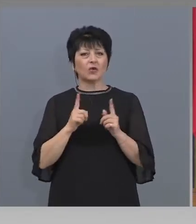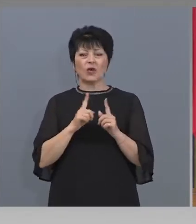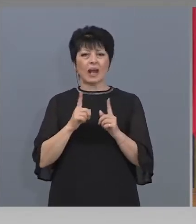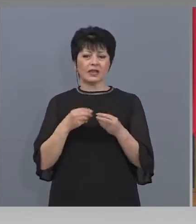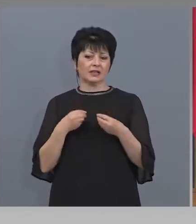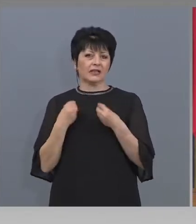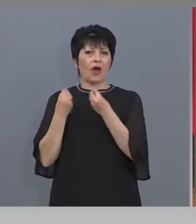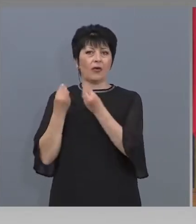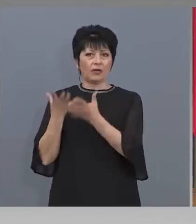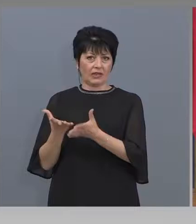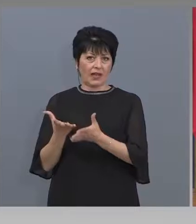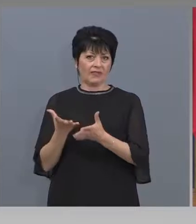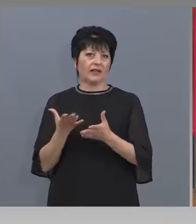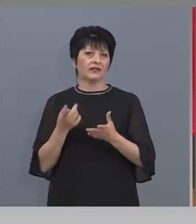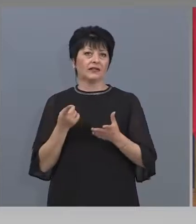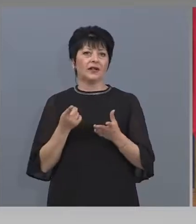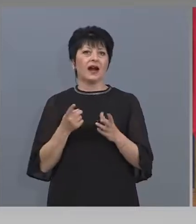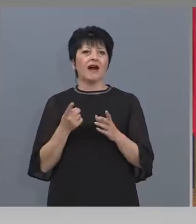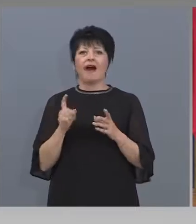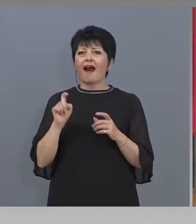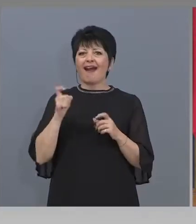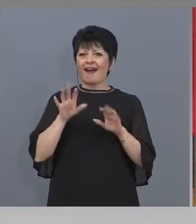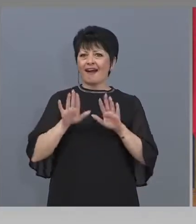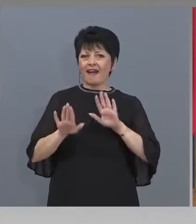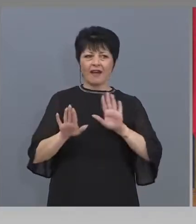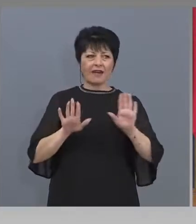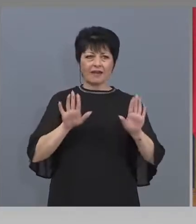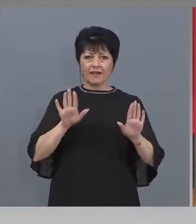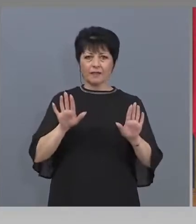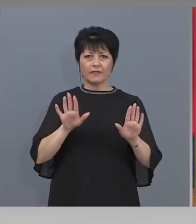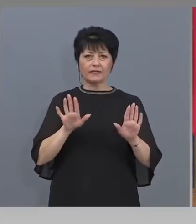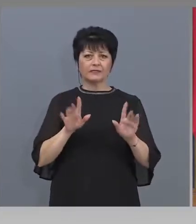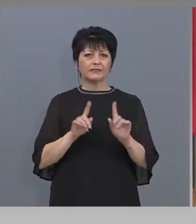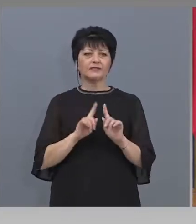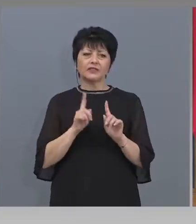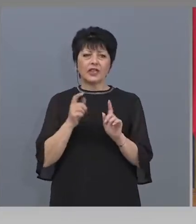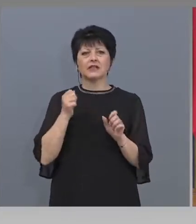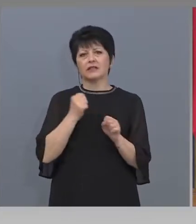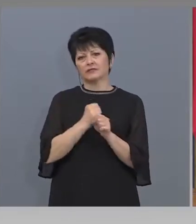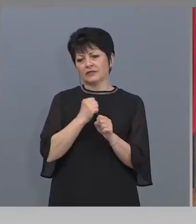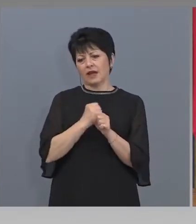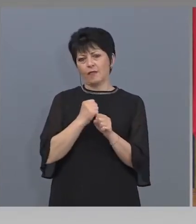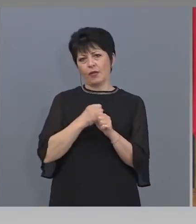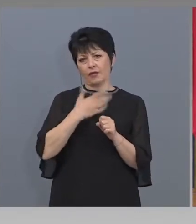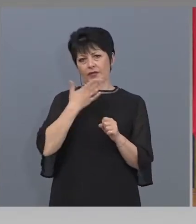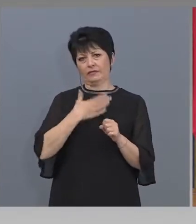отдава т.е. галерията ще си я разработва.